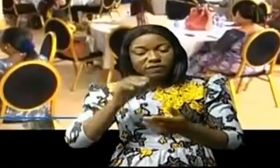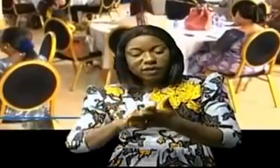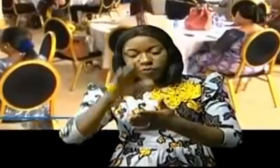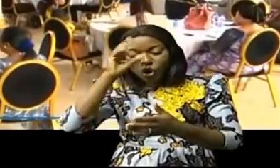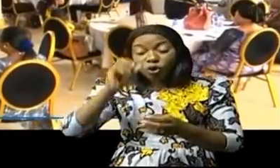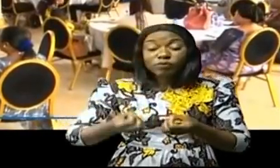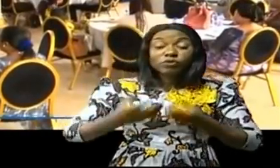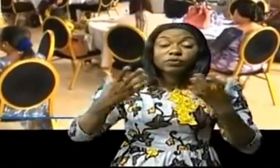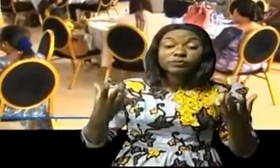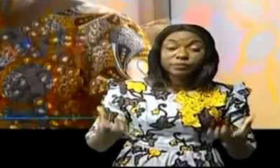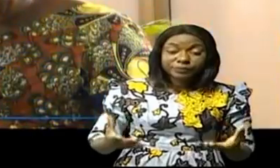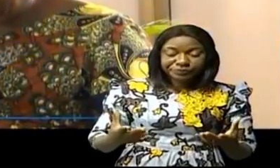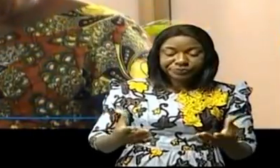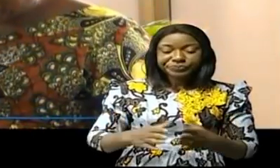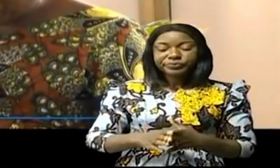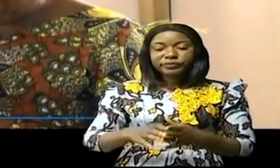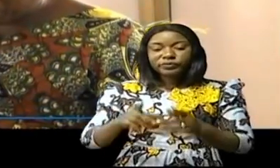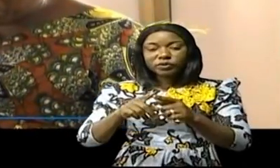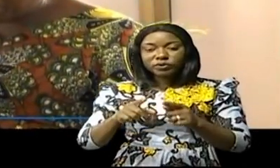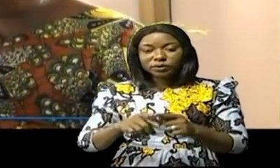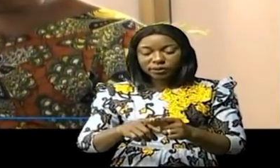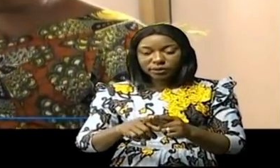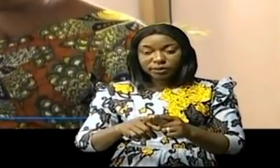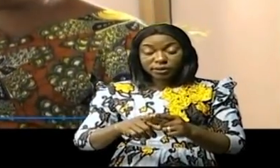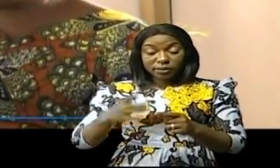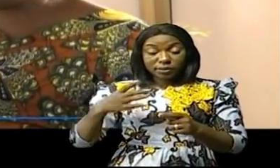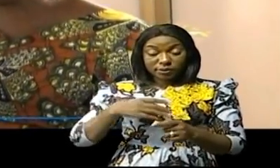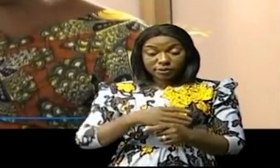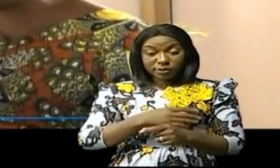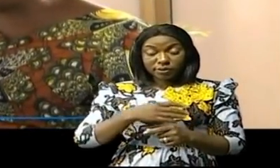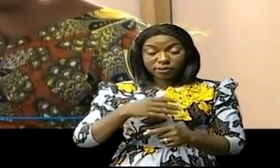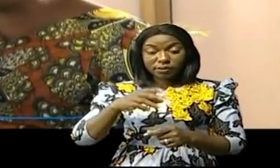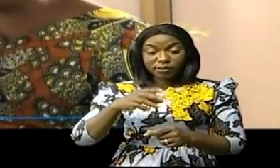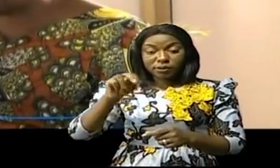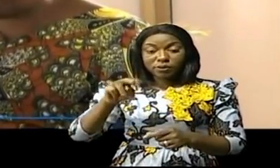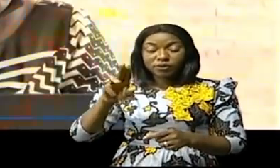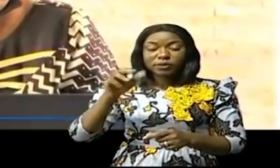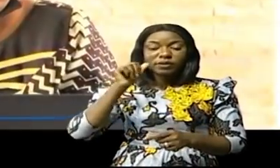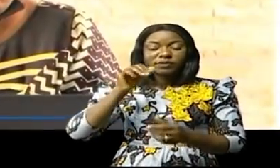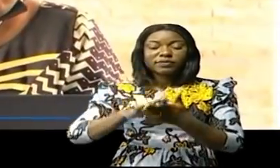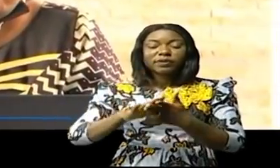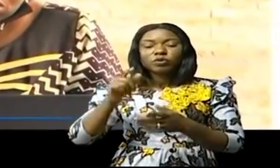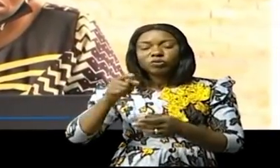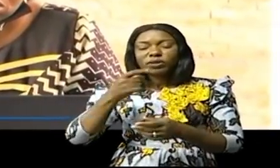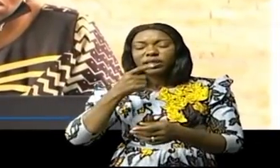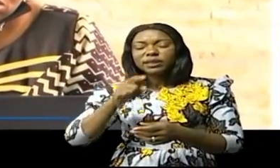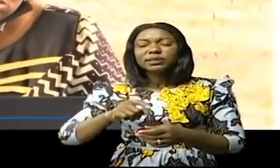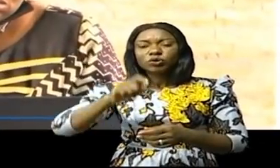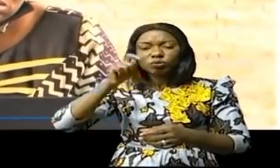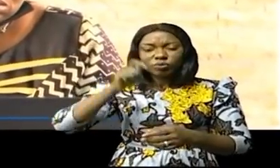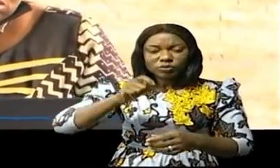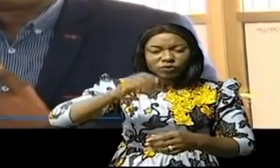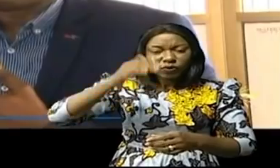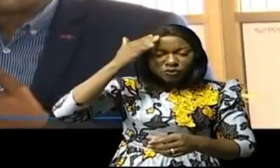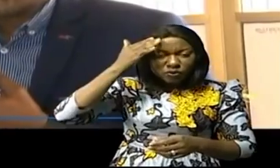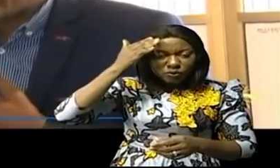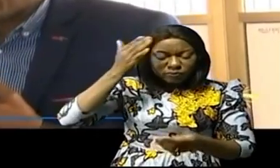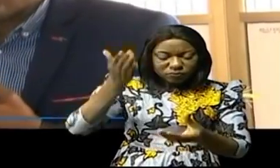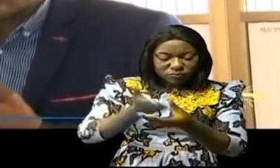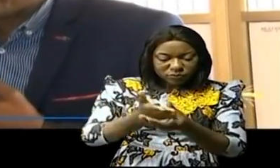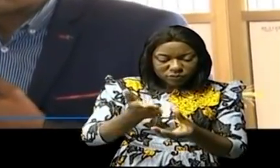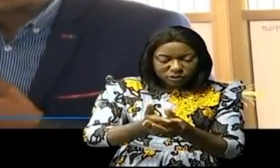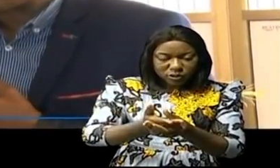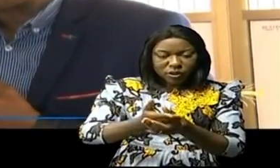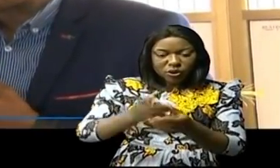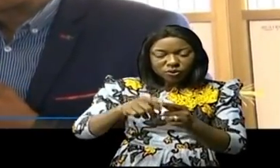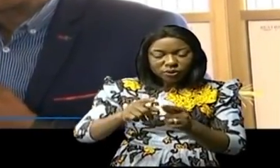Madame Clémentine Sakana de l'Uniforme a insisté sur les différents instruments auxquels la RDC a adhéré. Elle